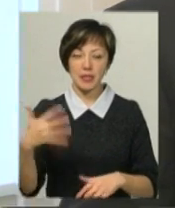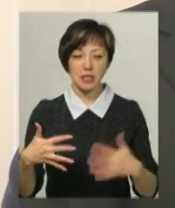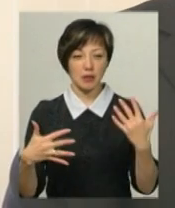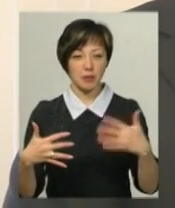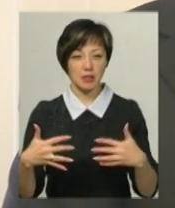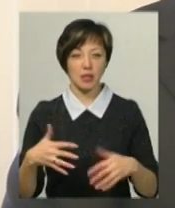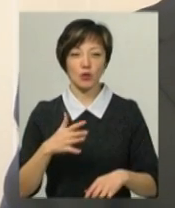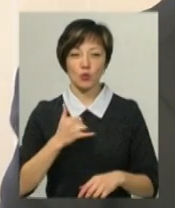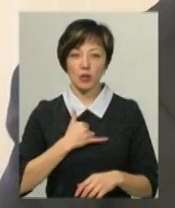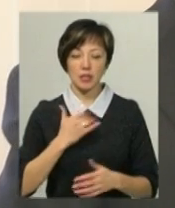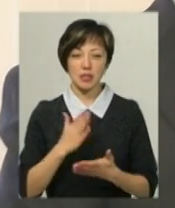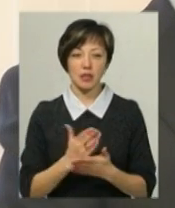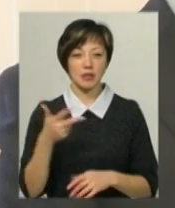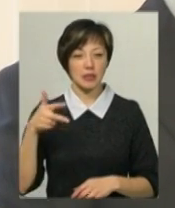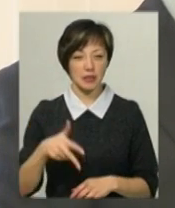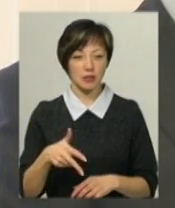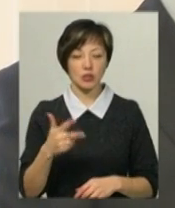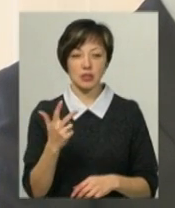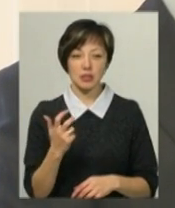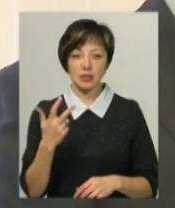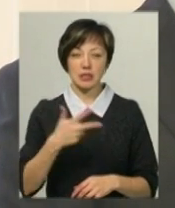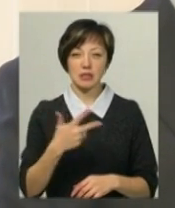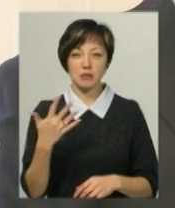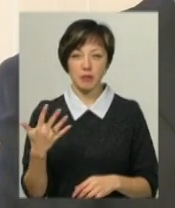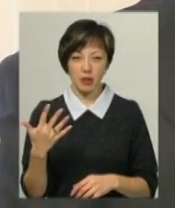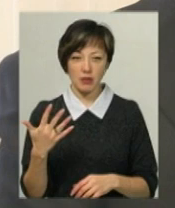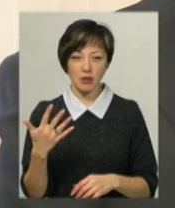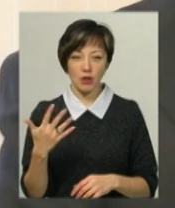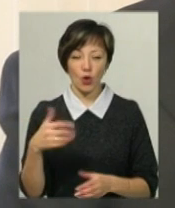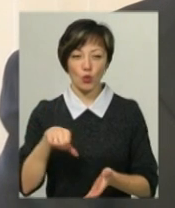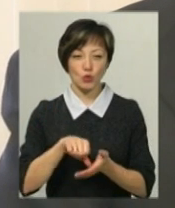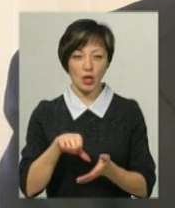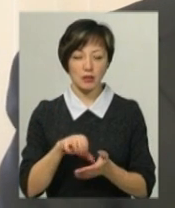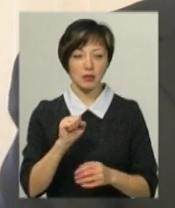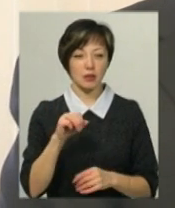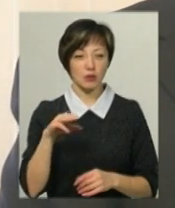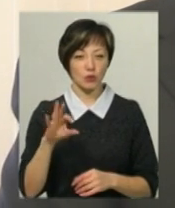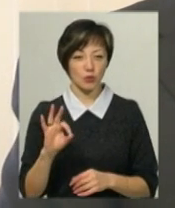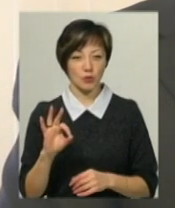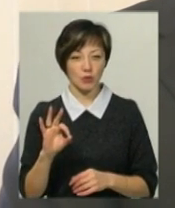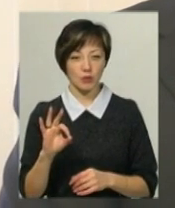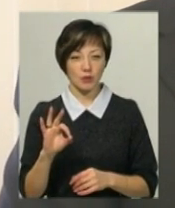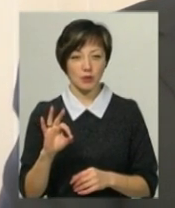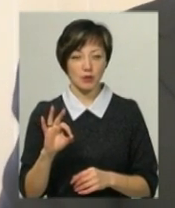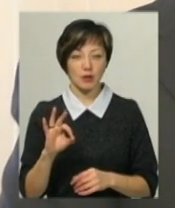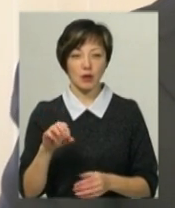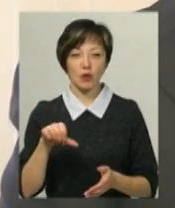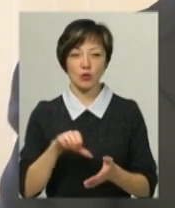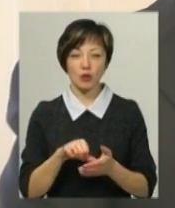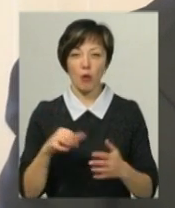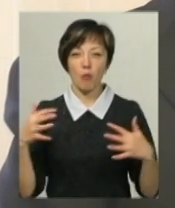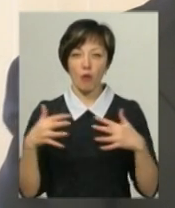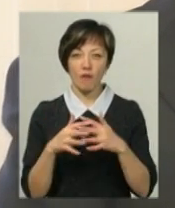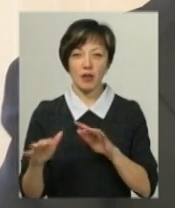50. У нас є сьогодні 3 335 є учасників антитерористичної операції, учасників